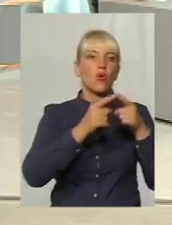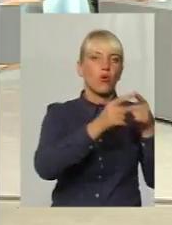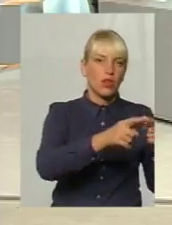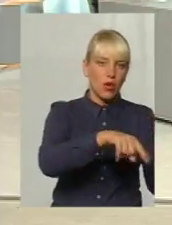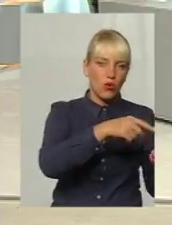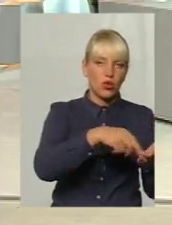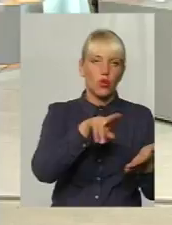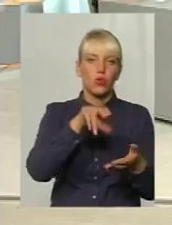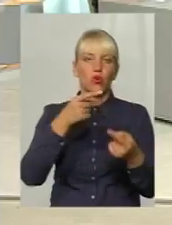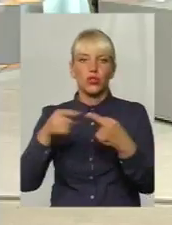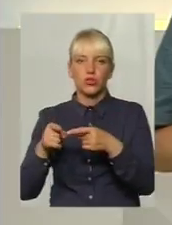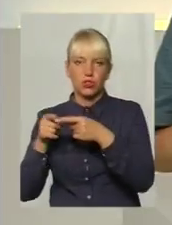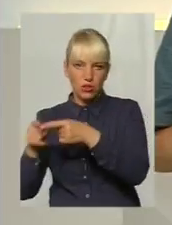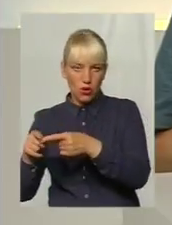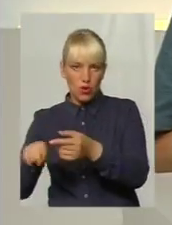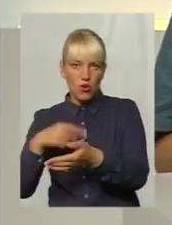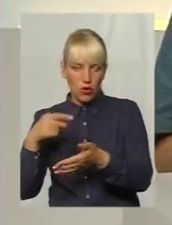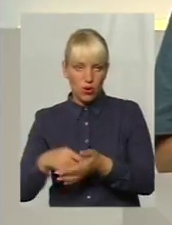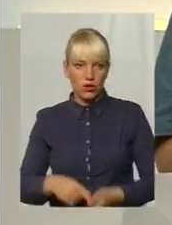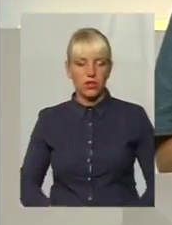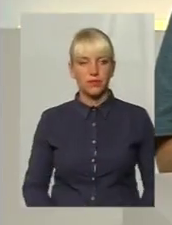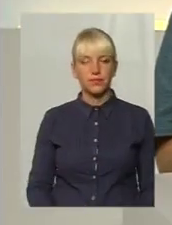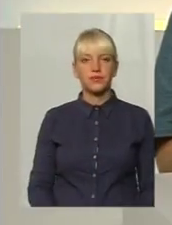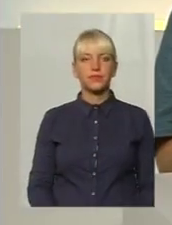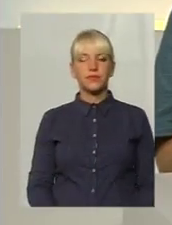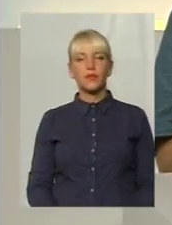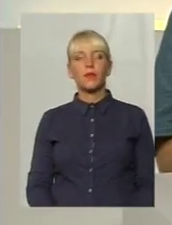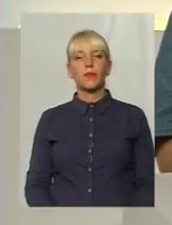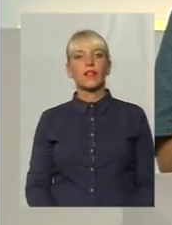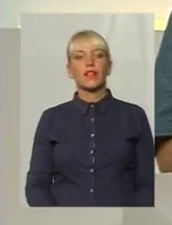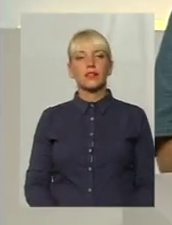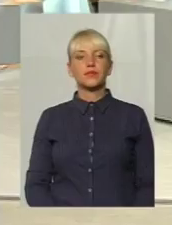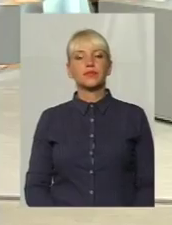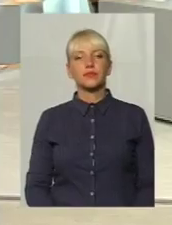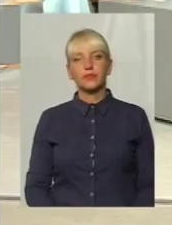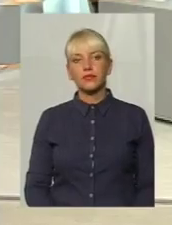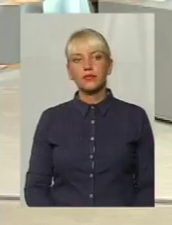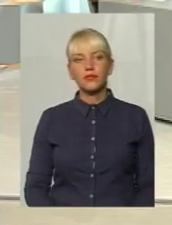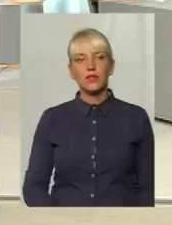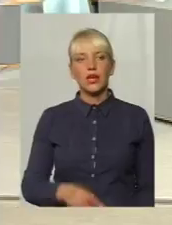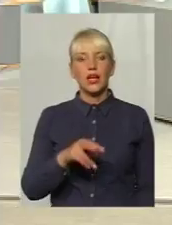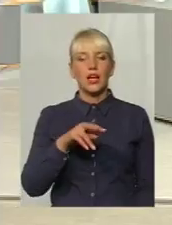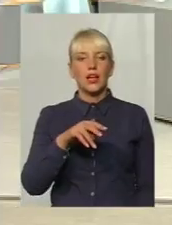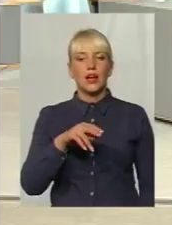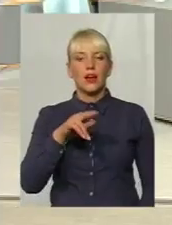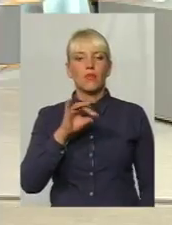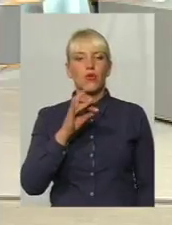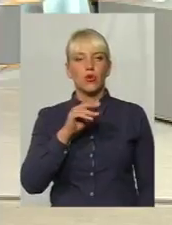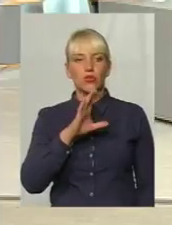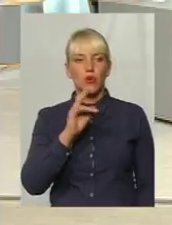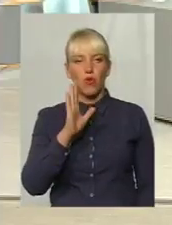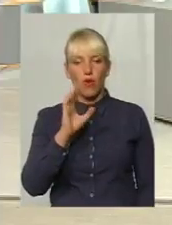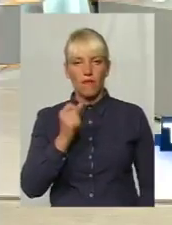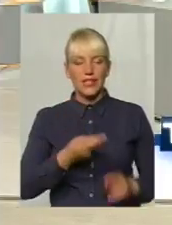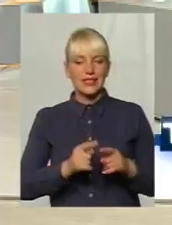Дякую. Дякую. Я почну, Валентина, на доповнень, оскільки амбулаторія по Розкової це її